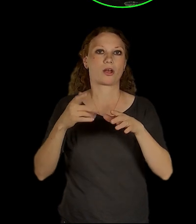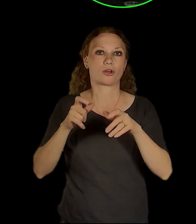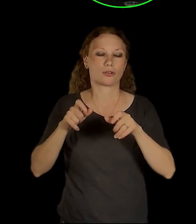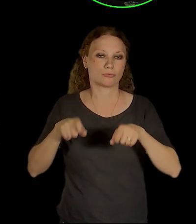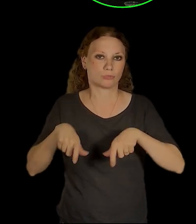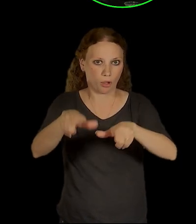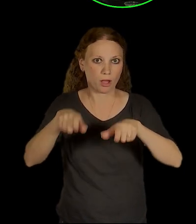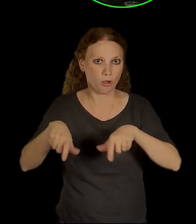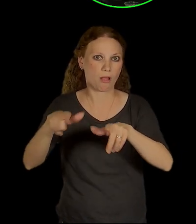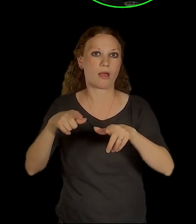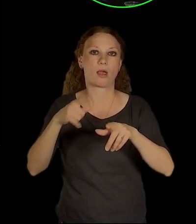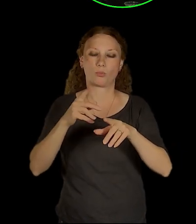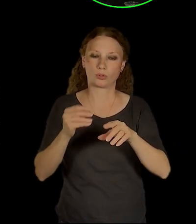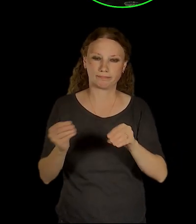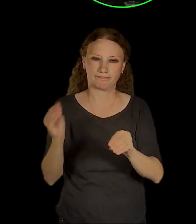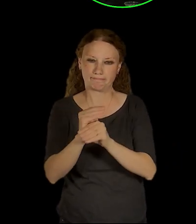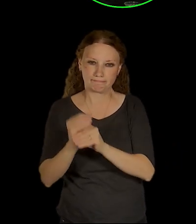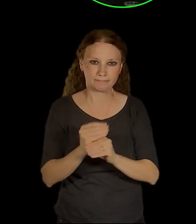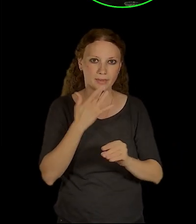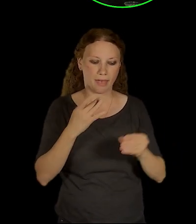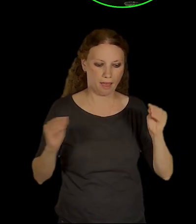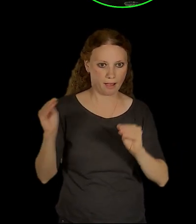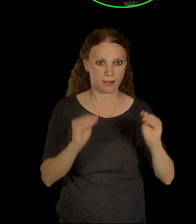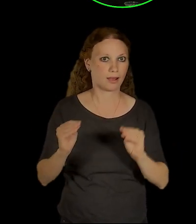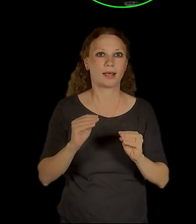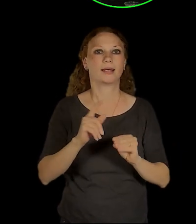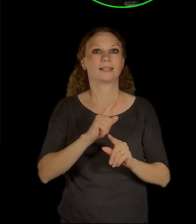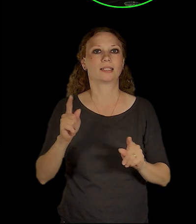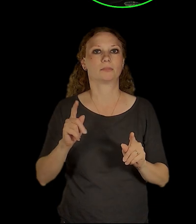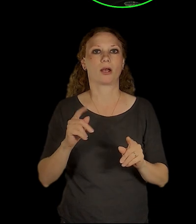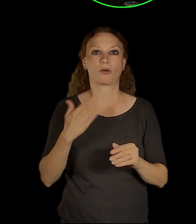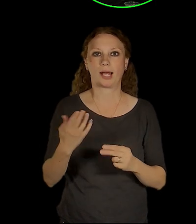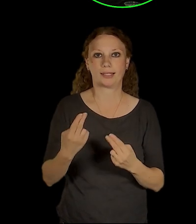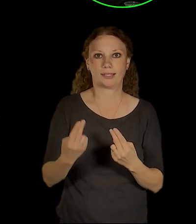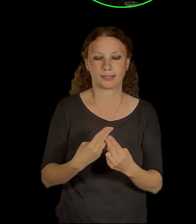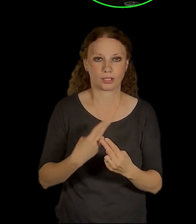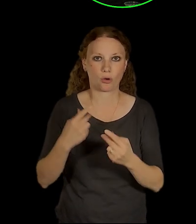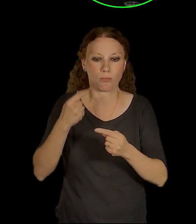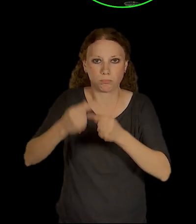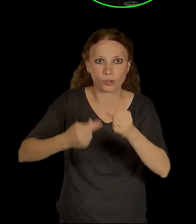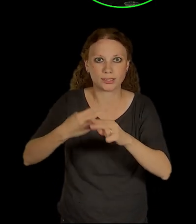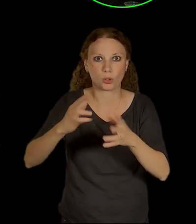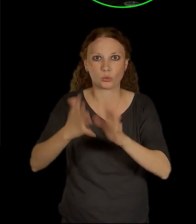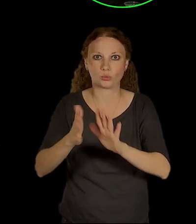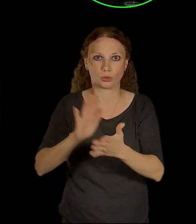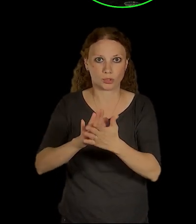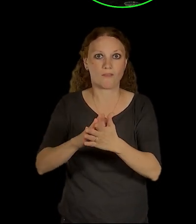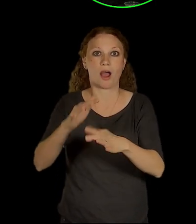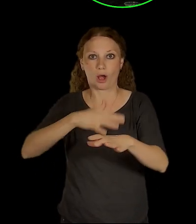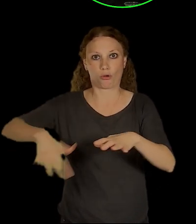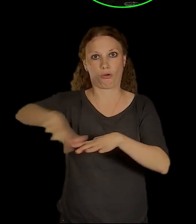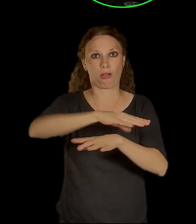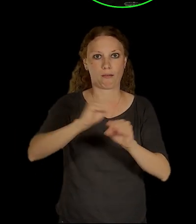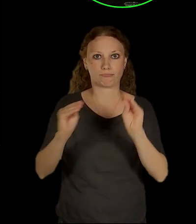pro tu budoucí konstrukci terminálu, ale nesměli jsme ohrozit proces vlastně rekonstrukce. Je tam